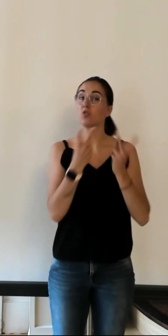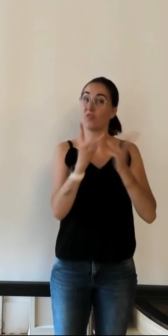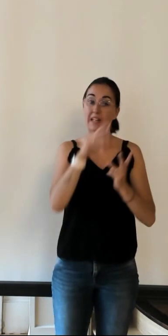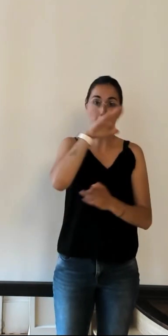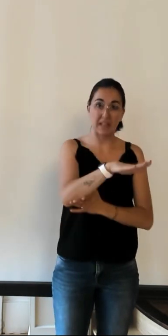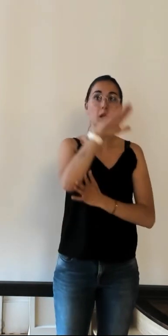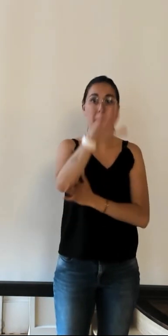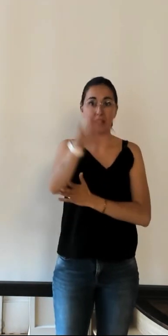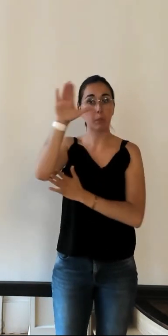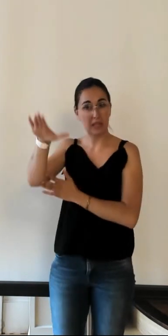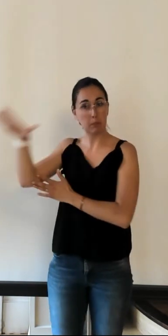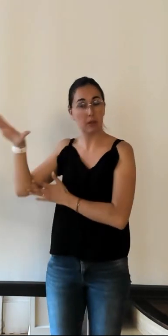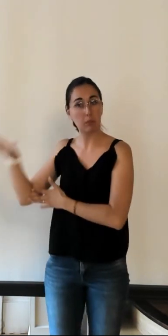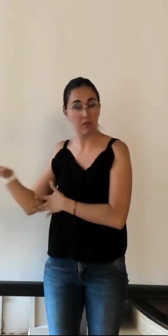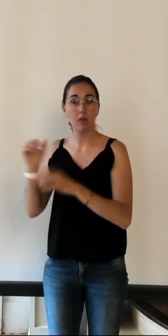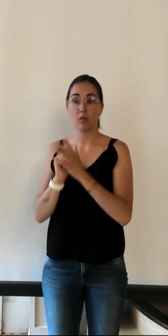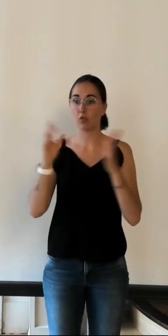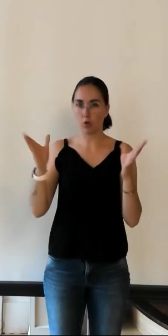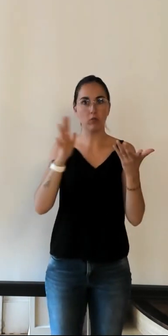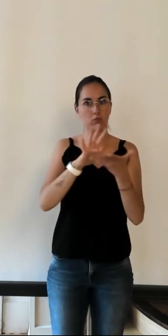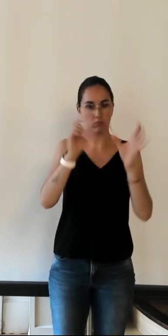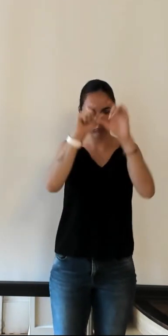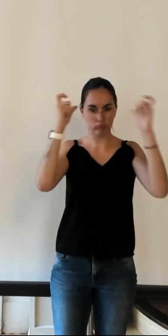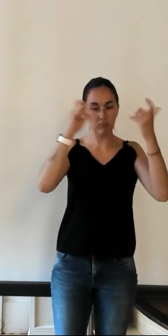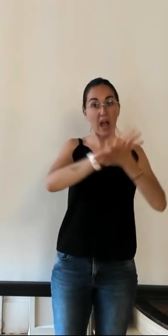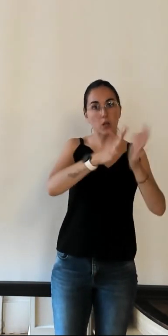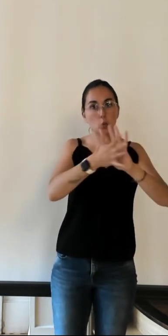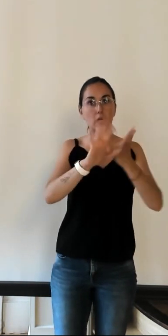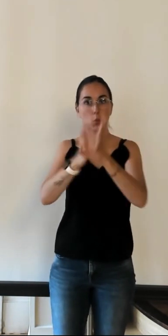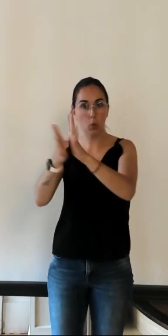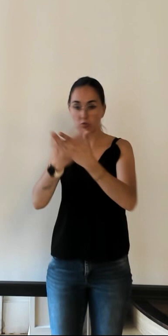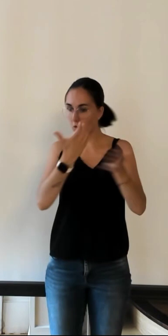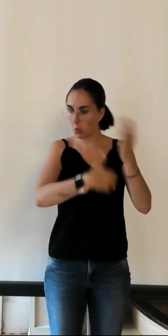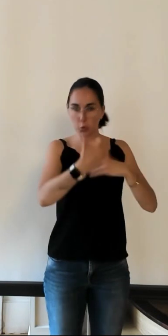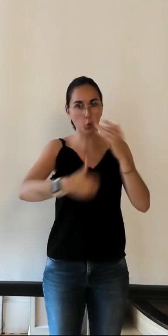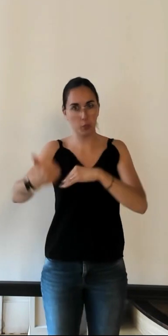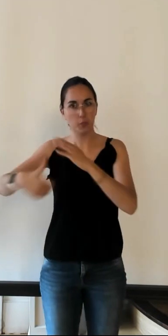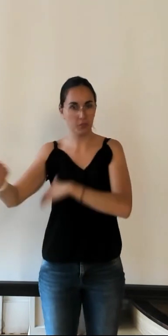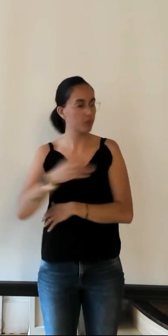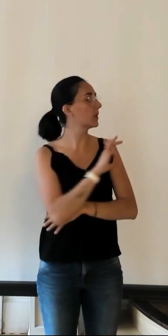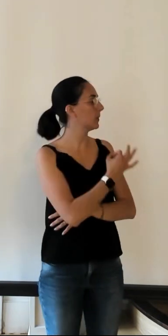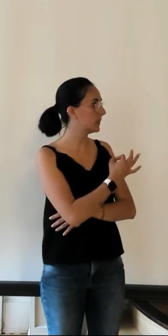ont le statut d'association et c'est vraiment c'est autonome c'est autonome oui